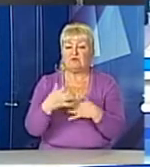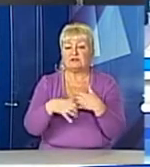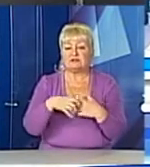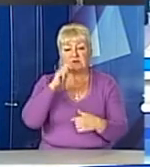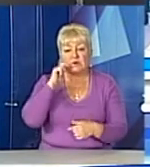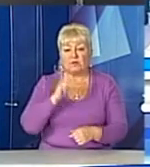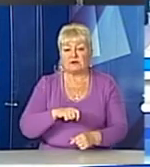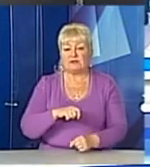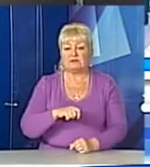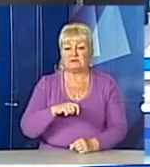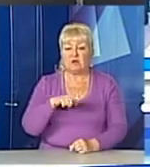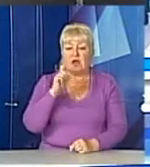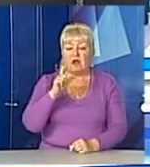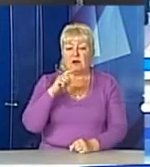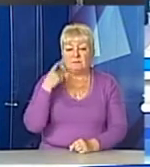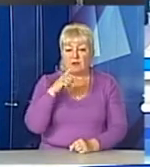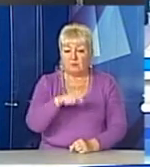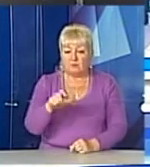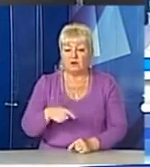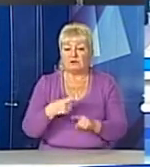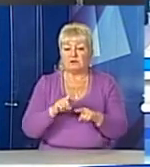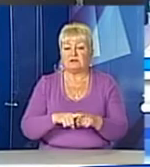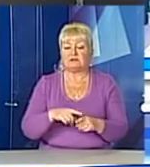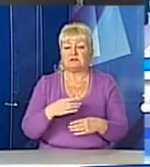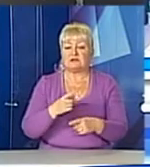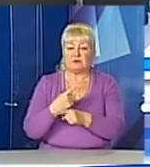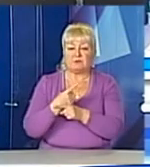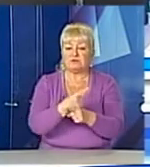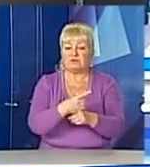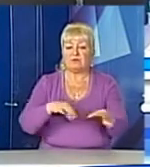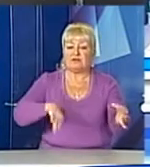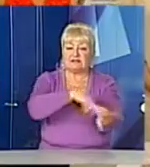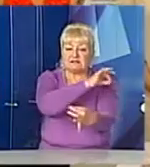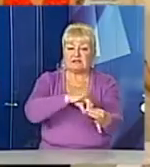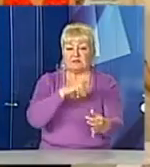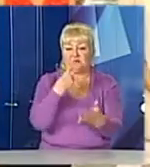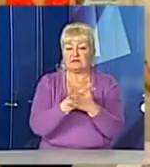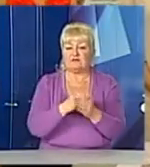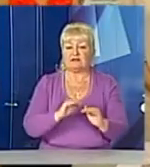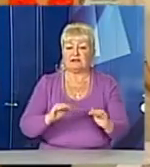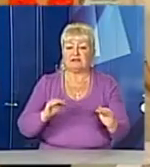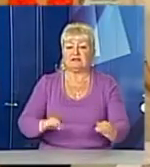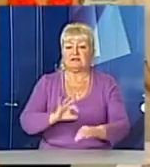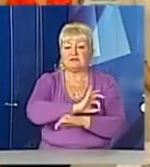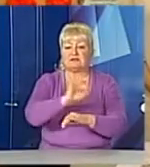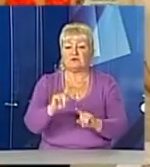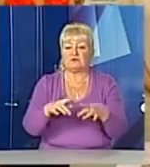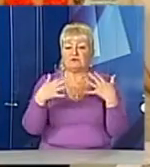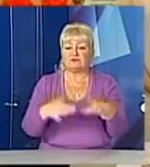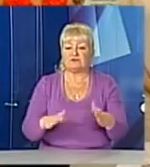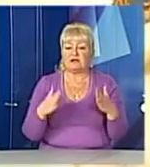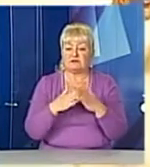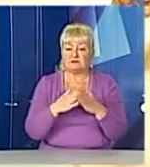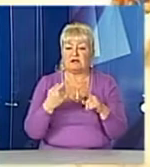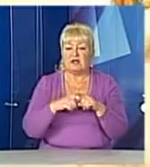молоді. У виставі свої літературні твори під супровід скрипки представлятимуть діти зі Сходу, що втратили дім. Цей проєкт – це